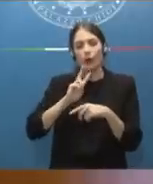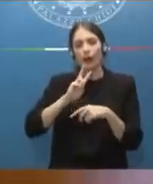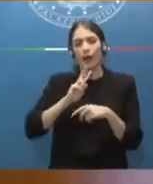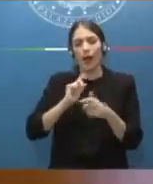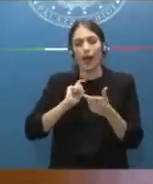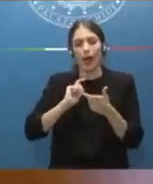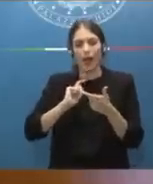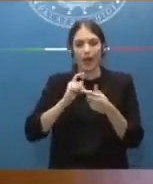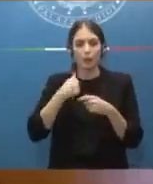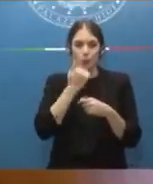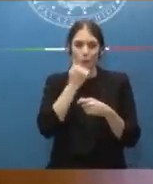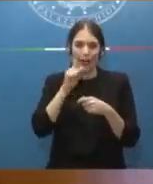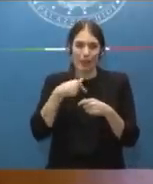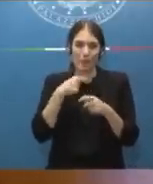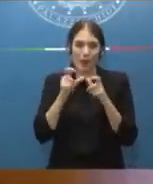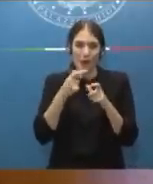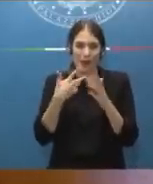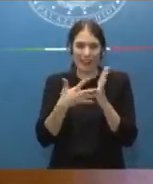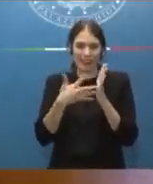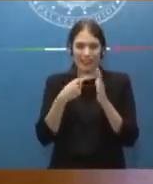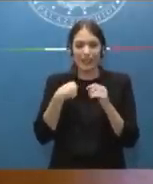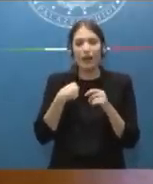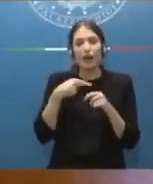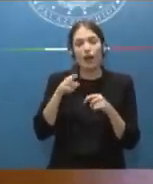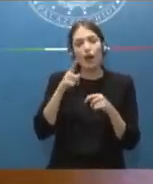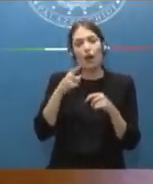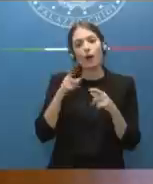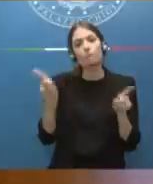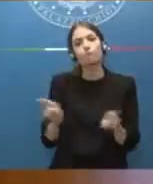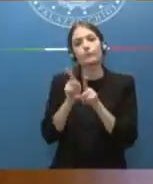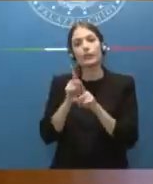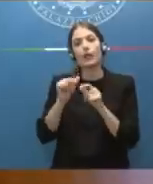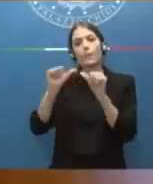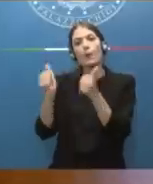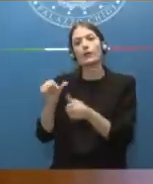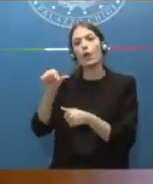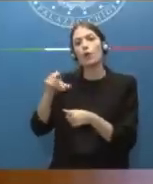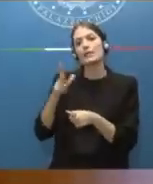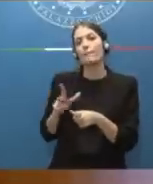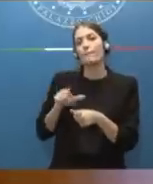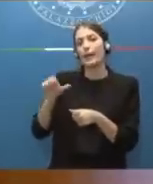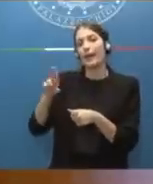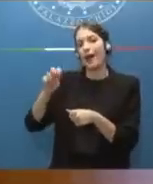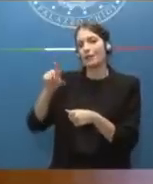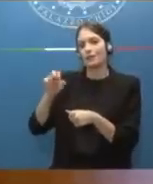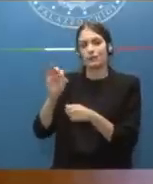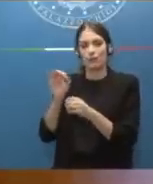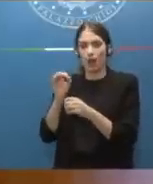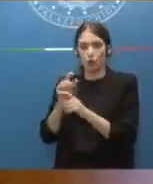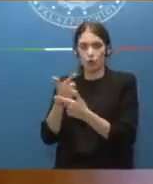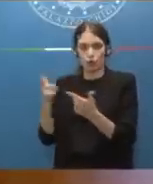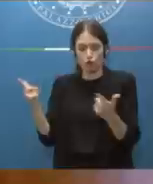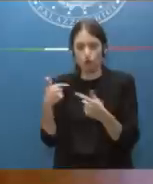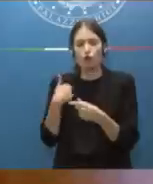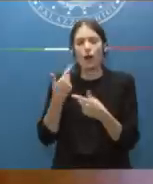impappino non replicheremo il modello speranza. E volevo chiederle adesso i dati sono quelli che ci dice